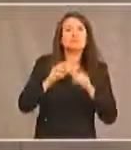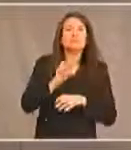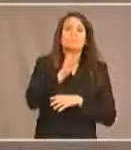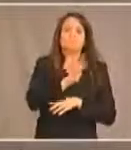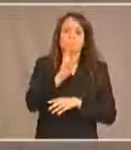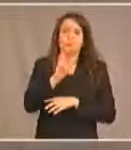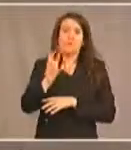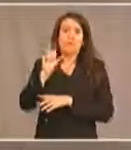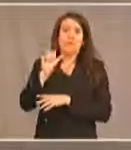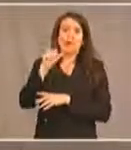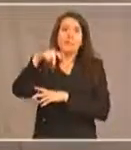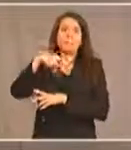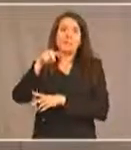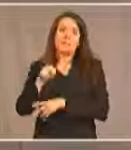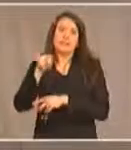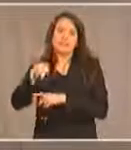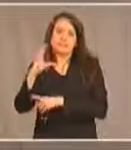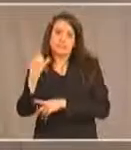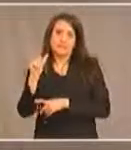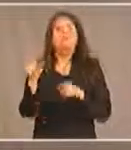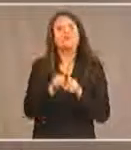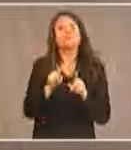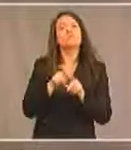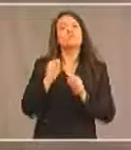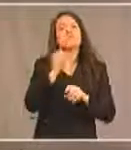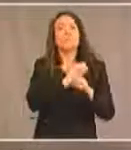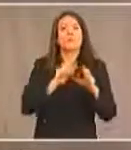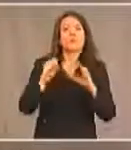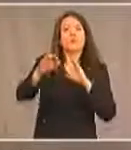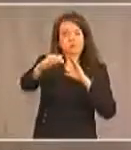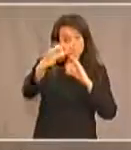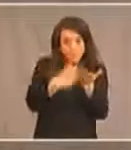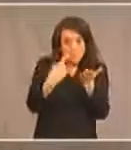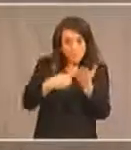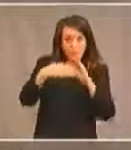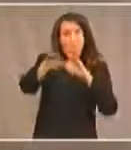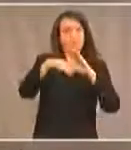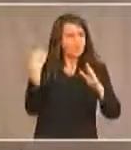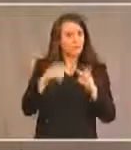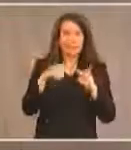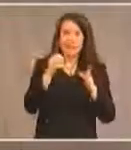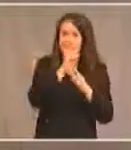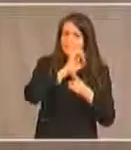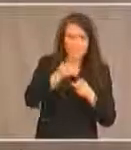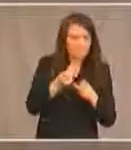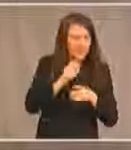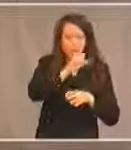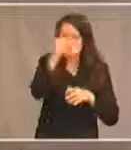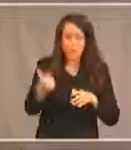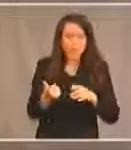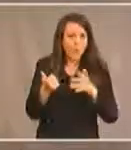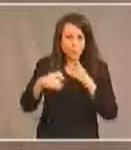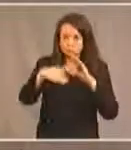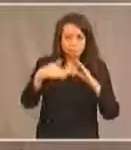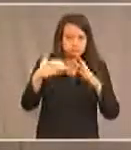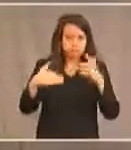.apn.ca vous pouvez également envoyer vos commentaires par courriel télécopieur ou d'autres formats ou en